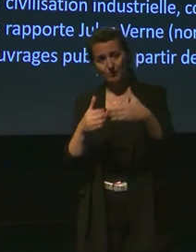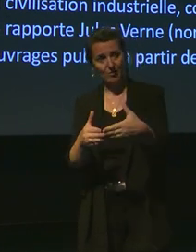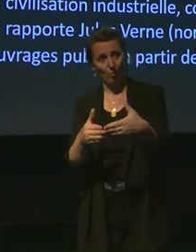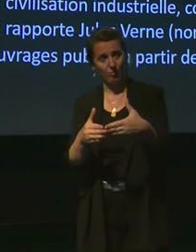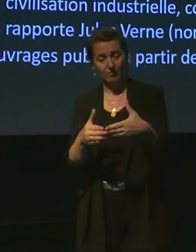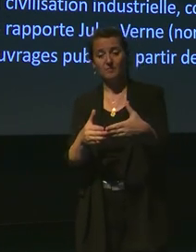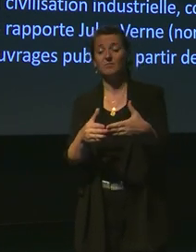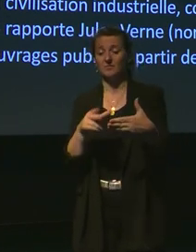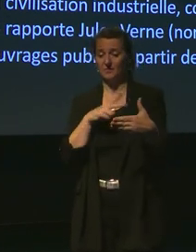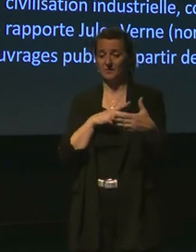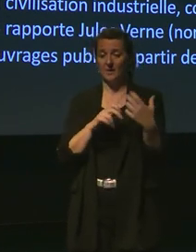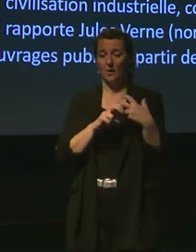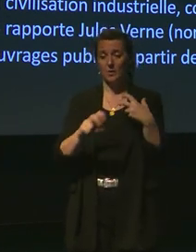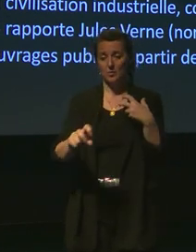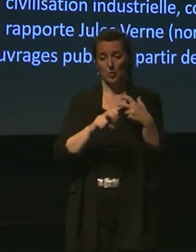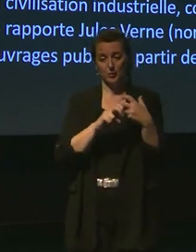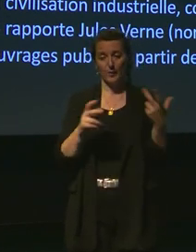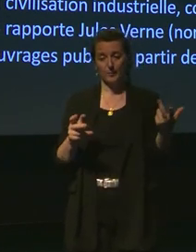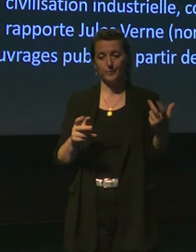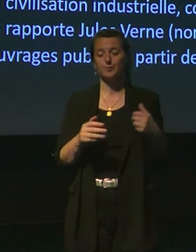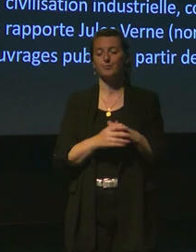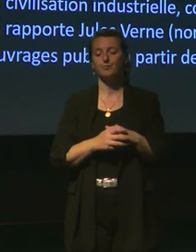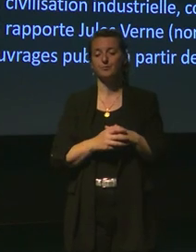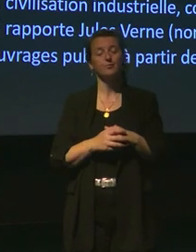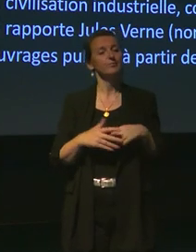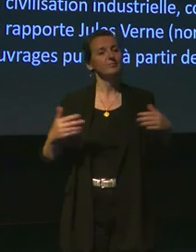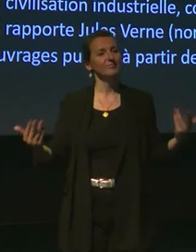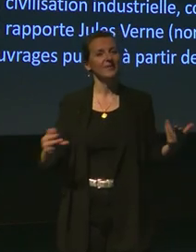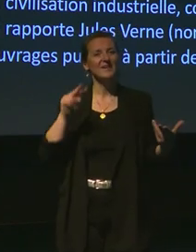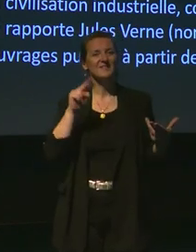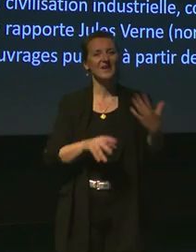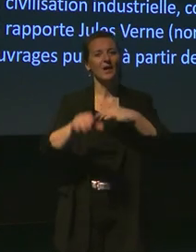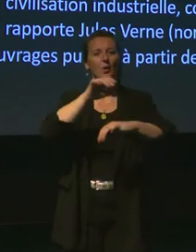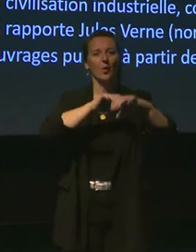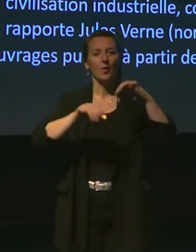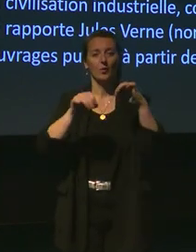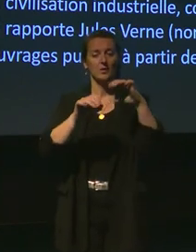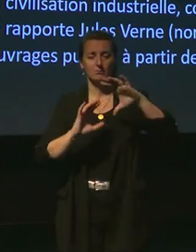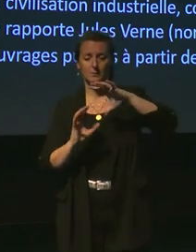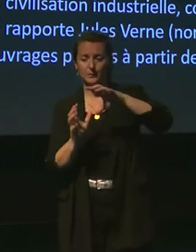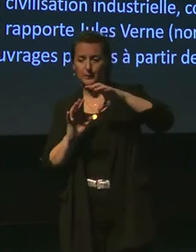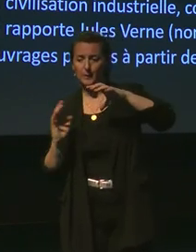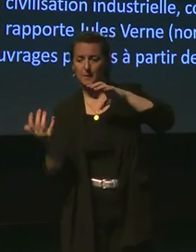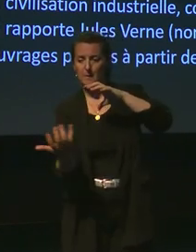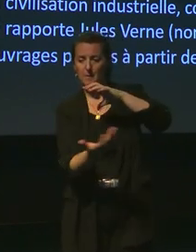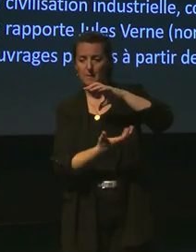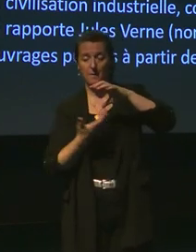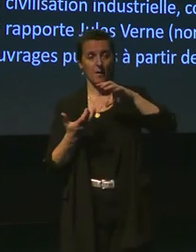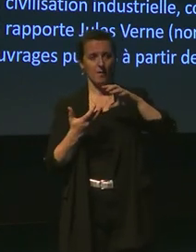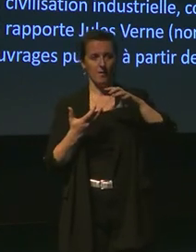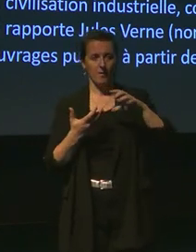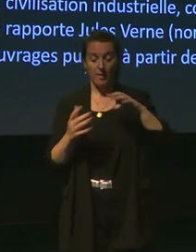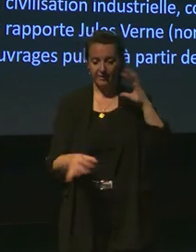mais aussi armes d'ouvrage. En fait, on met en œuvre à l'échelle de tous les continents les applications de ces découvertes,